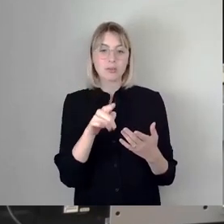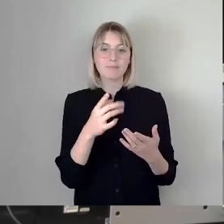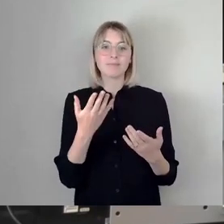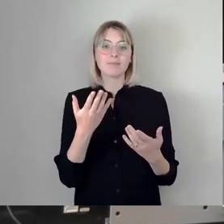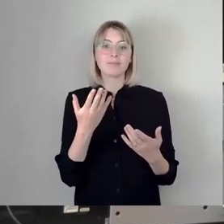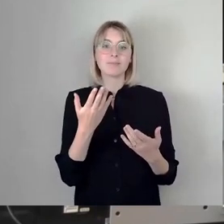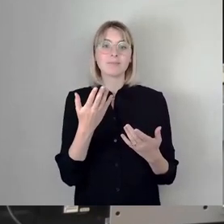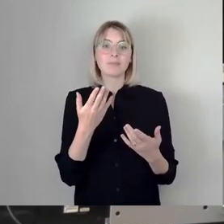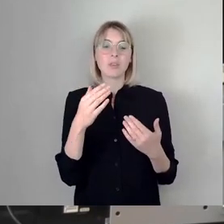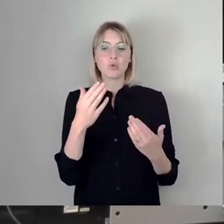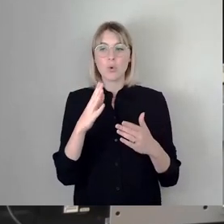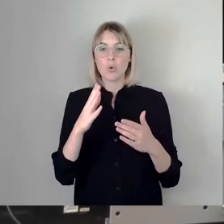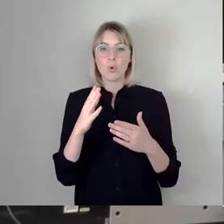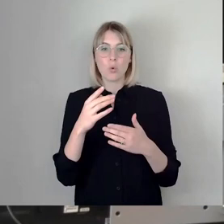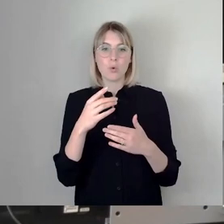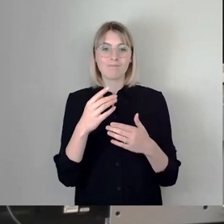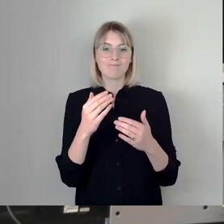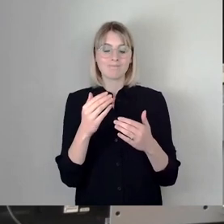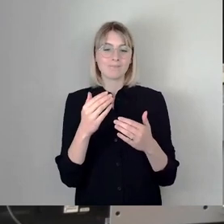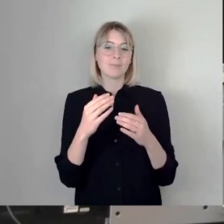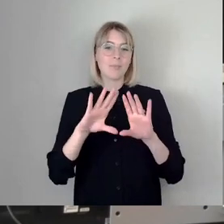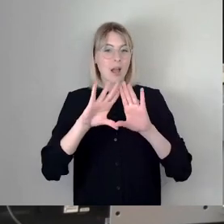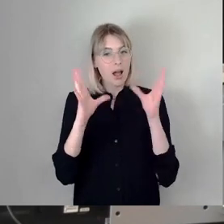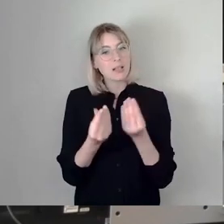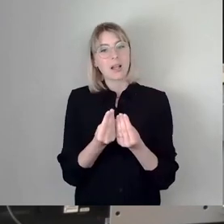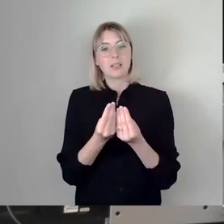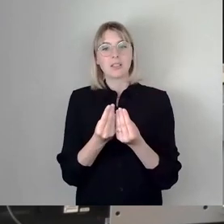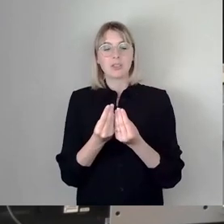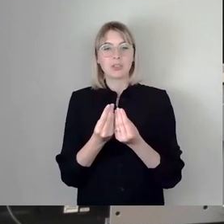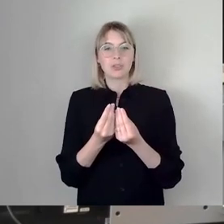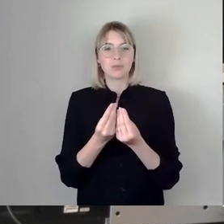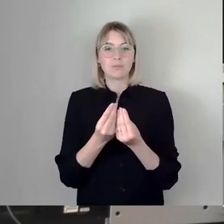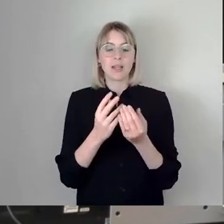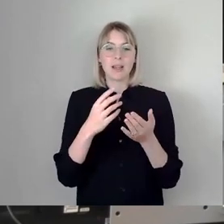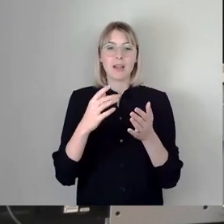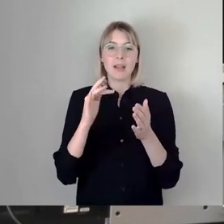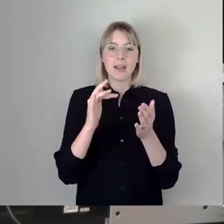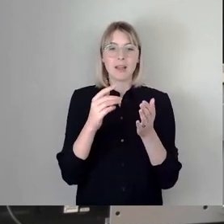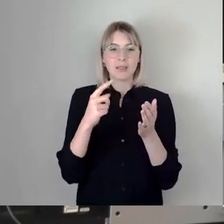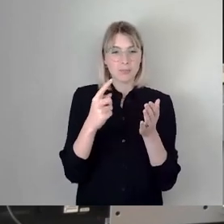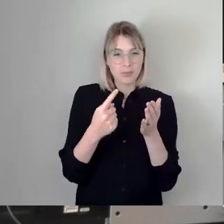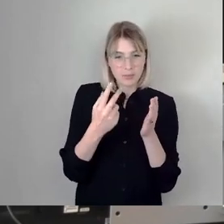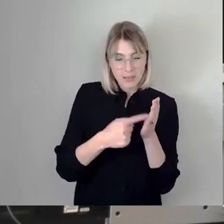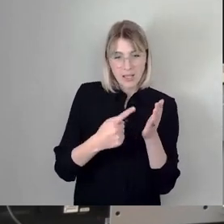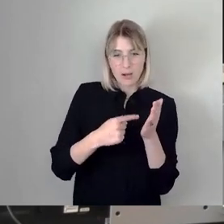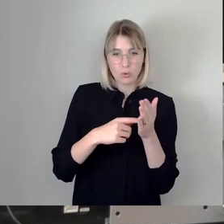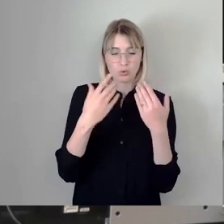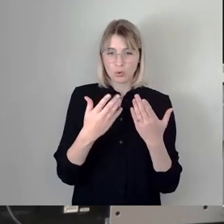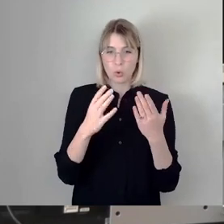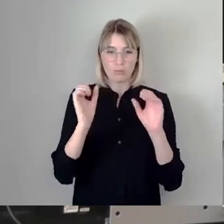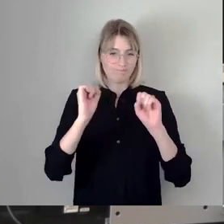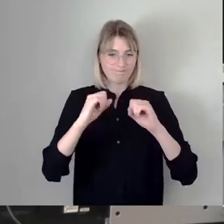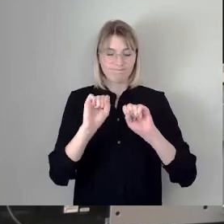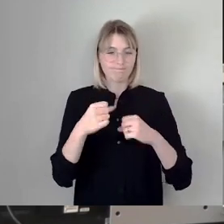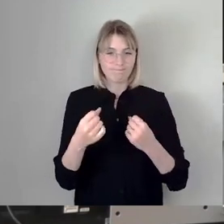auf einheitliche Vergabekriterien einigen kann, was dann womöglich weitere rechtliche Auseinandersetzungen mit